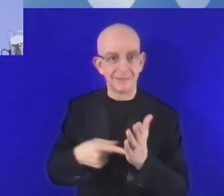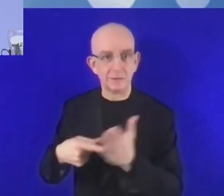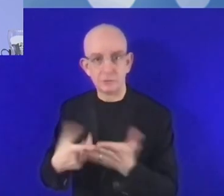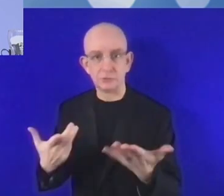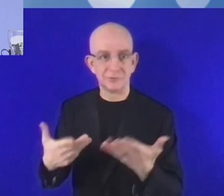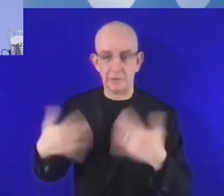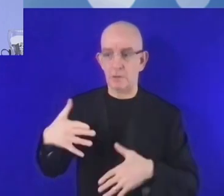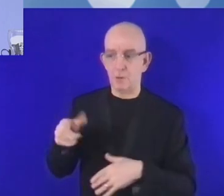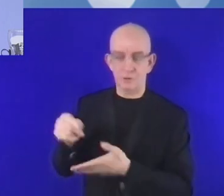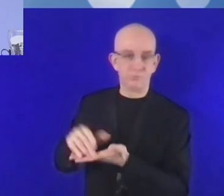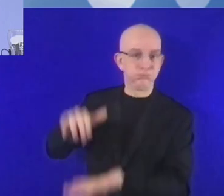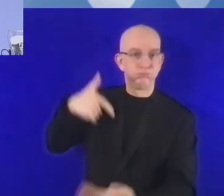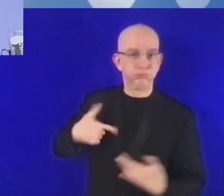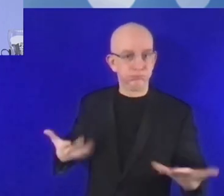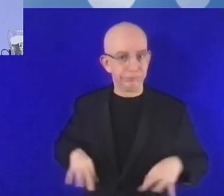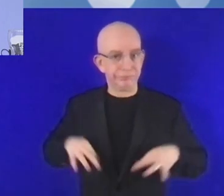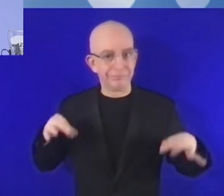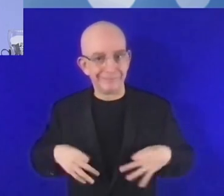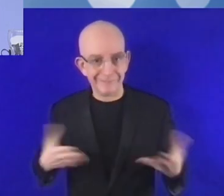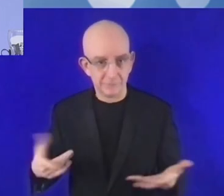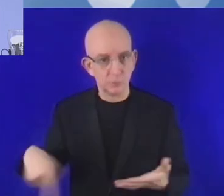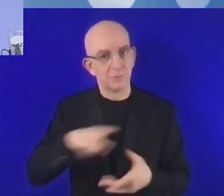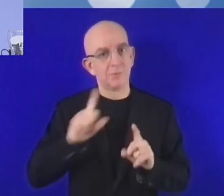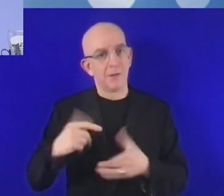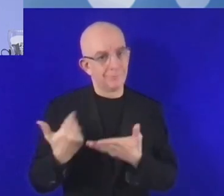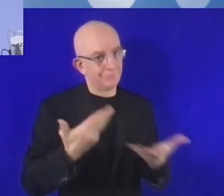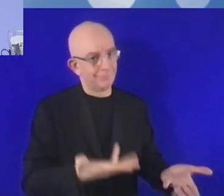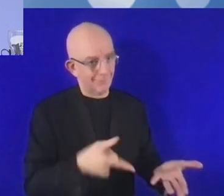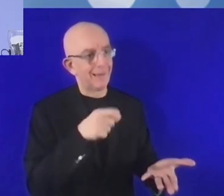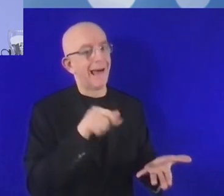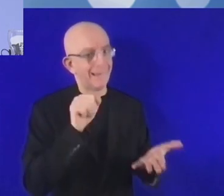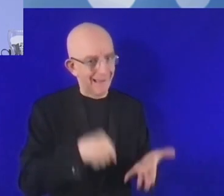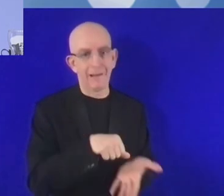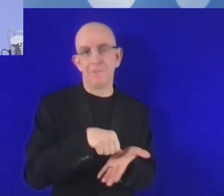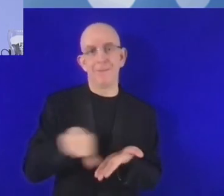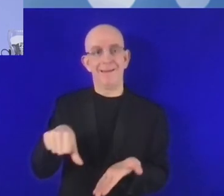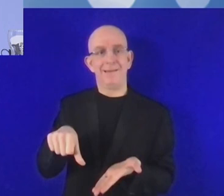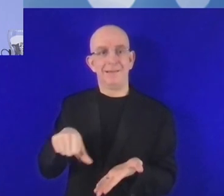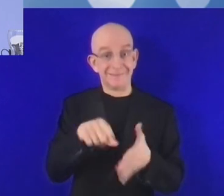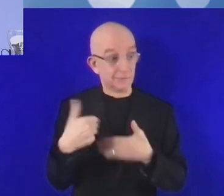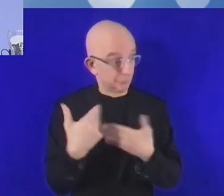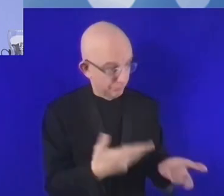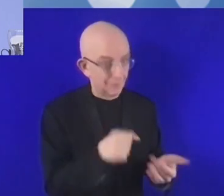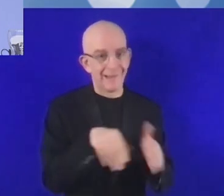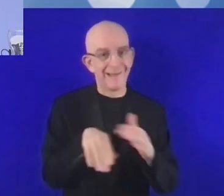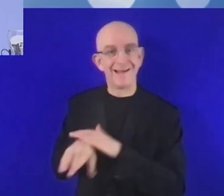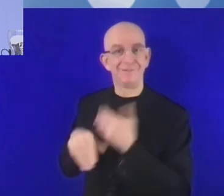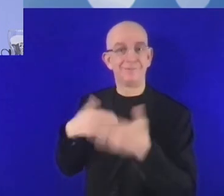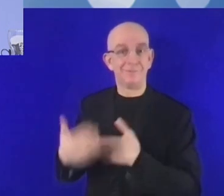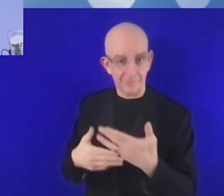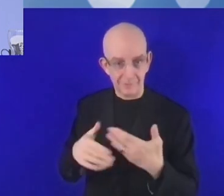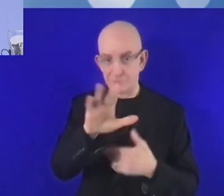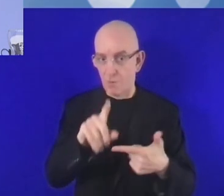الإمكانية التقنيات الرقامية. هنا يجب أن